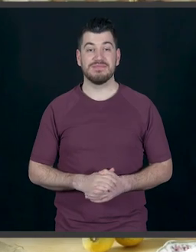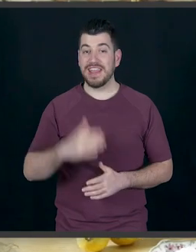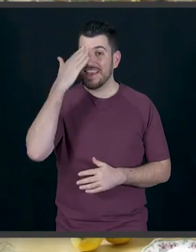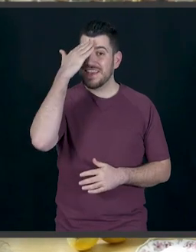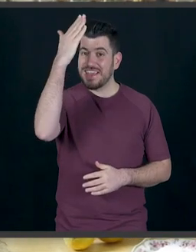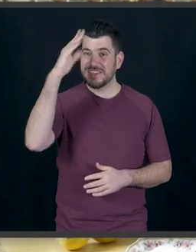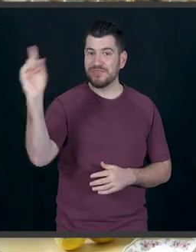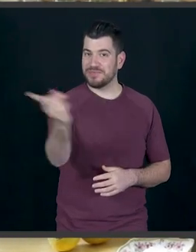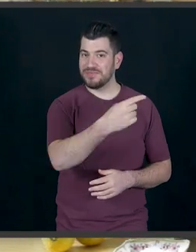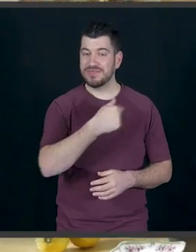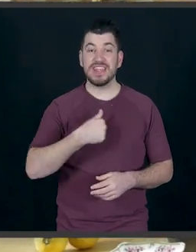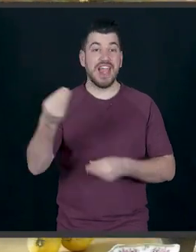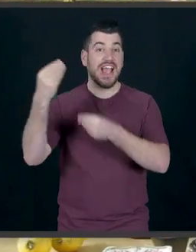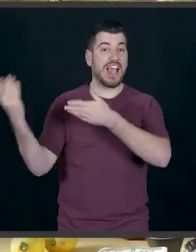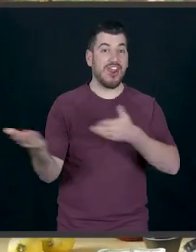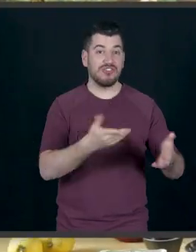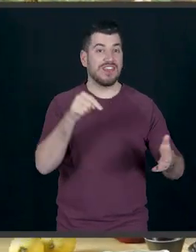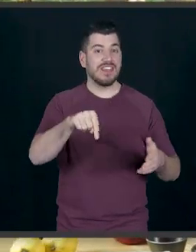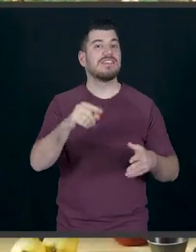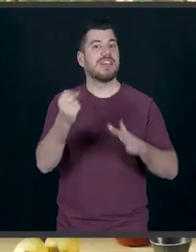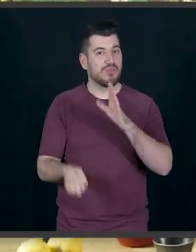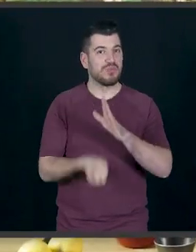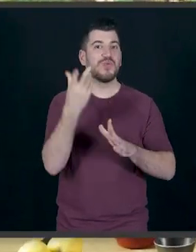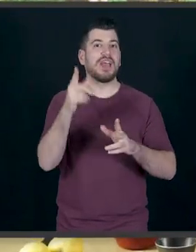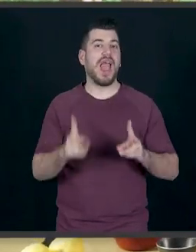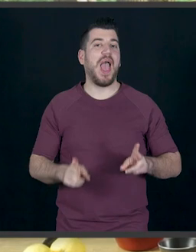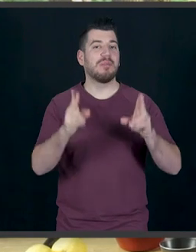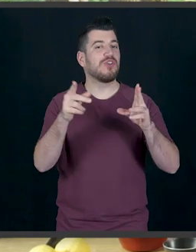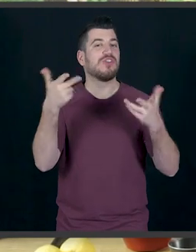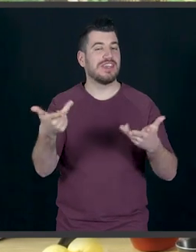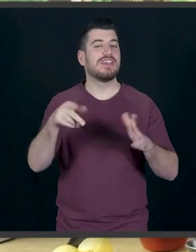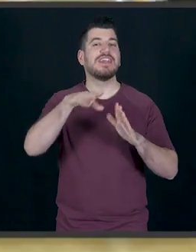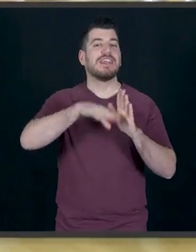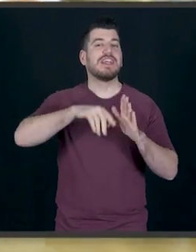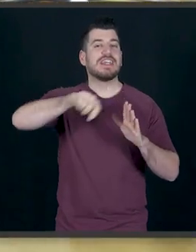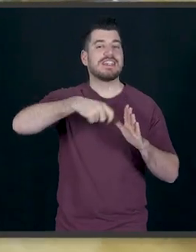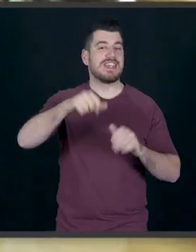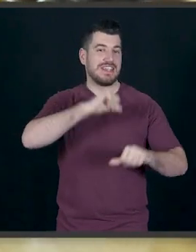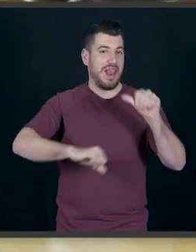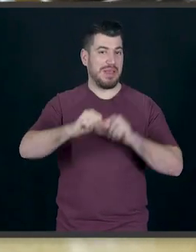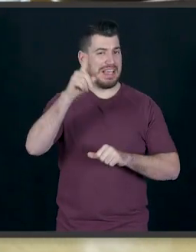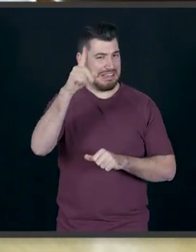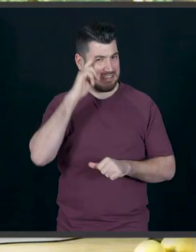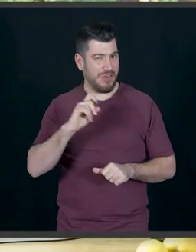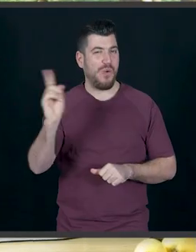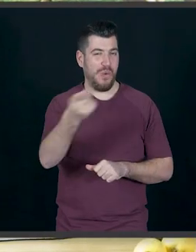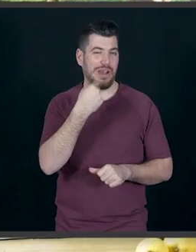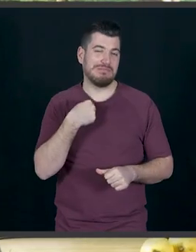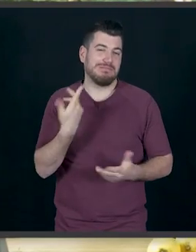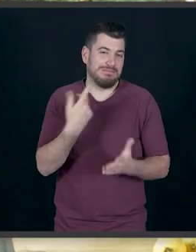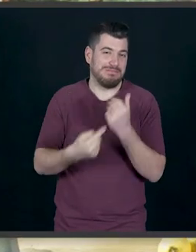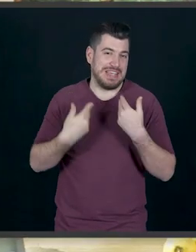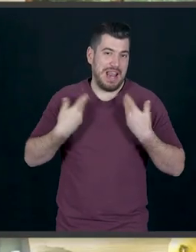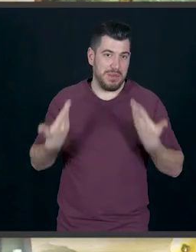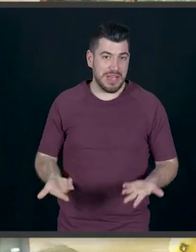Γεια σας! Καλώς ήρθατε σε ένα ακόμα επεισόδιο του Kitchen Lab Ξέρω ότι σας έχω λείψει Είχαμε πολλές μέρες να